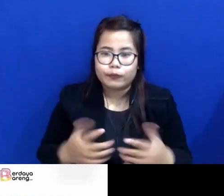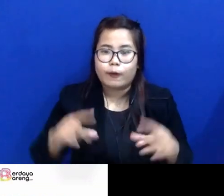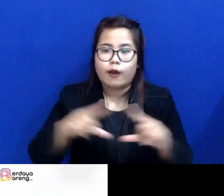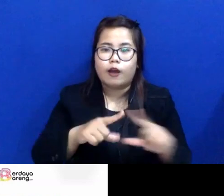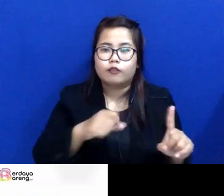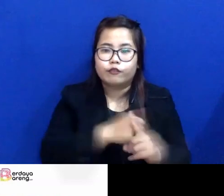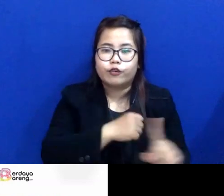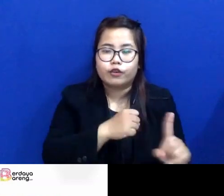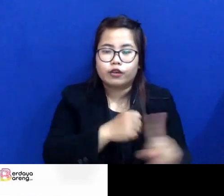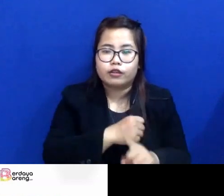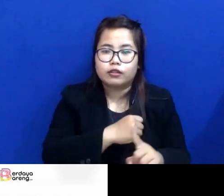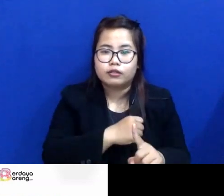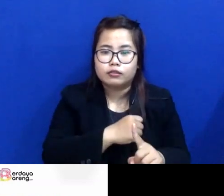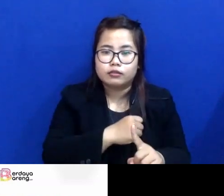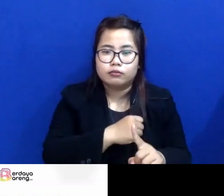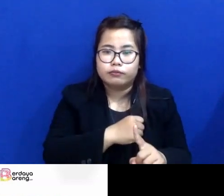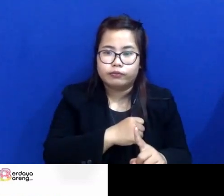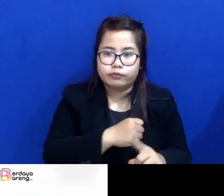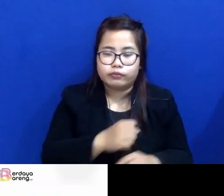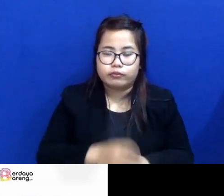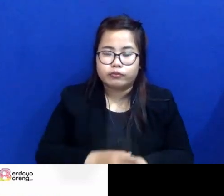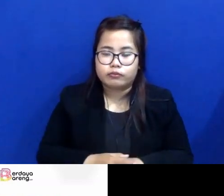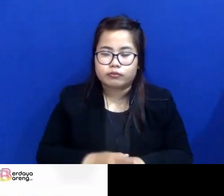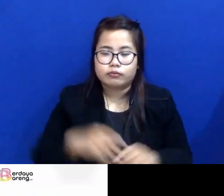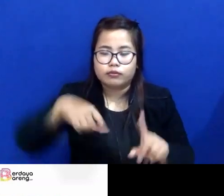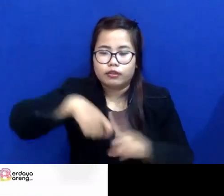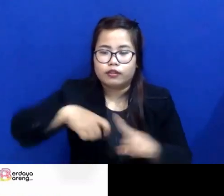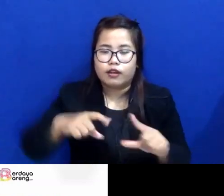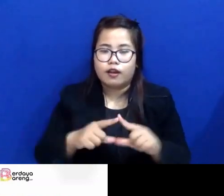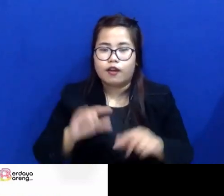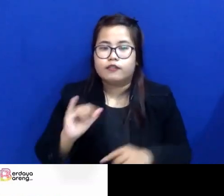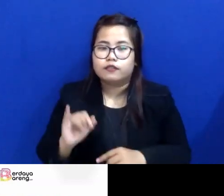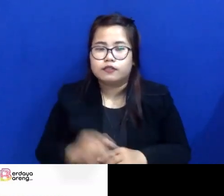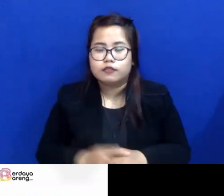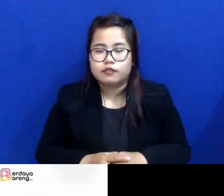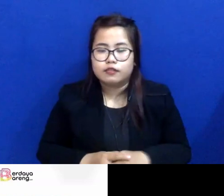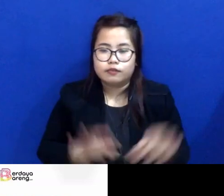dari KAI sendiri. Baik, selanjutnya